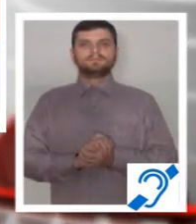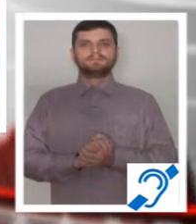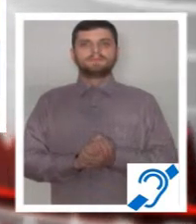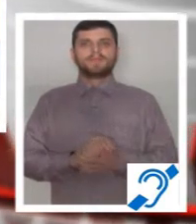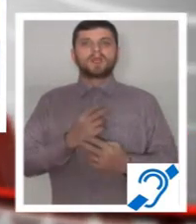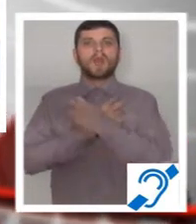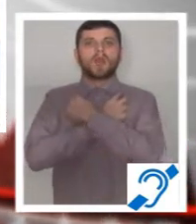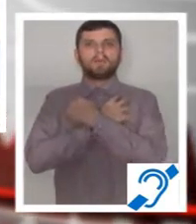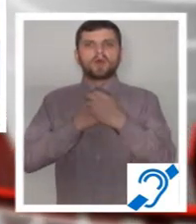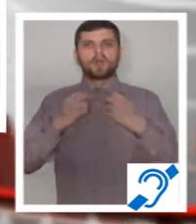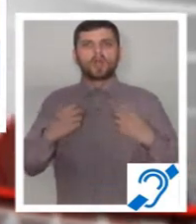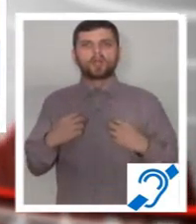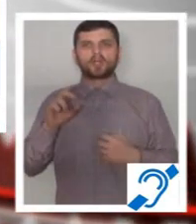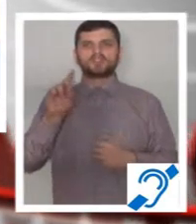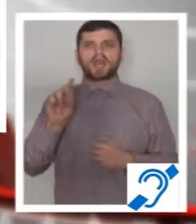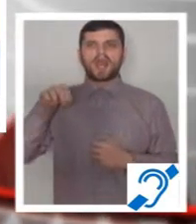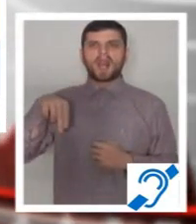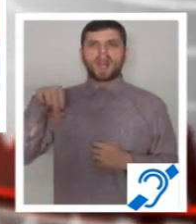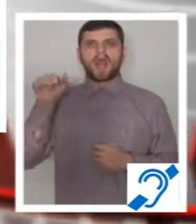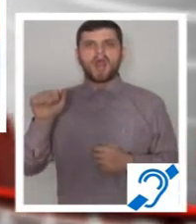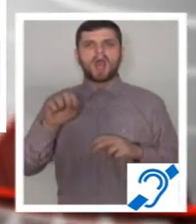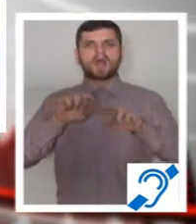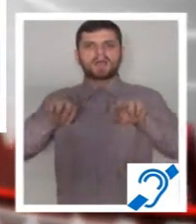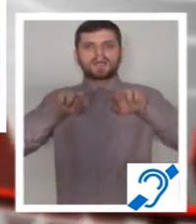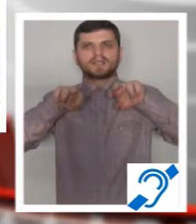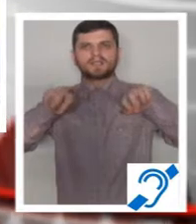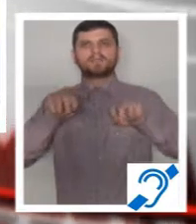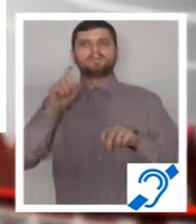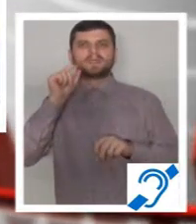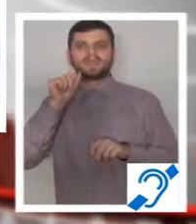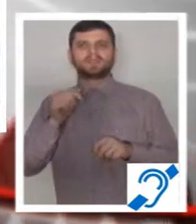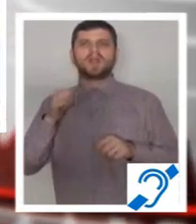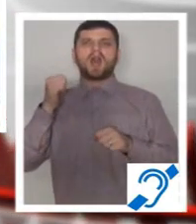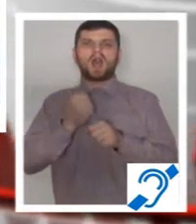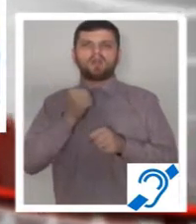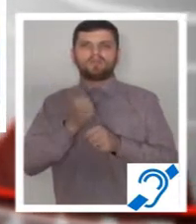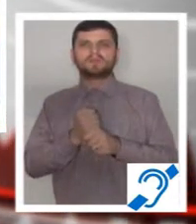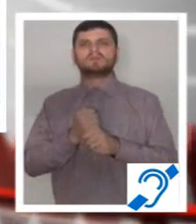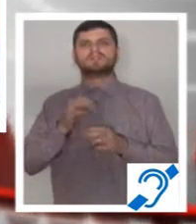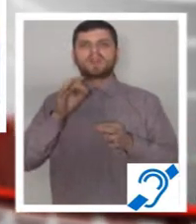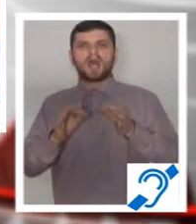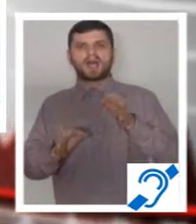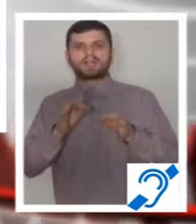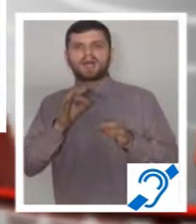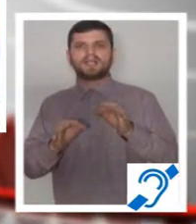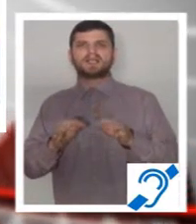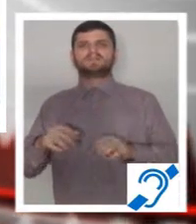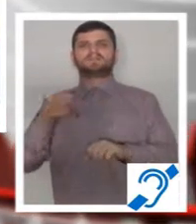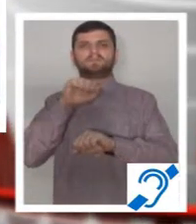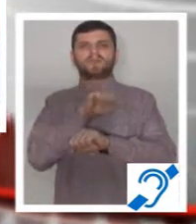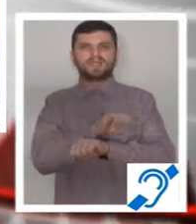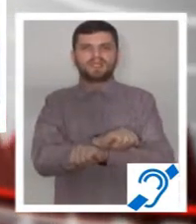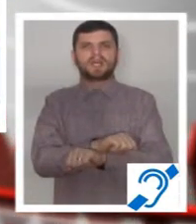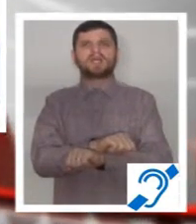Procurorii din cadrul Direcției Naționale Anticorupție, Serviciul Teritorial Pitești, au dispus punerea în mișcare a acțiunii penale și reținerea